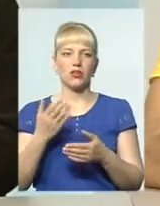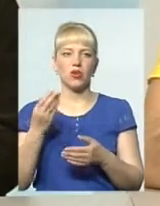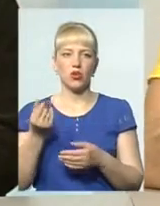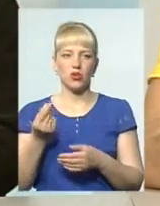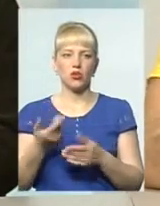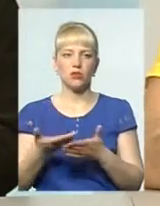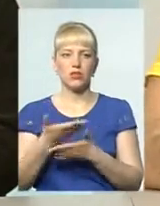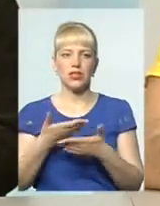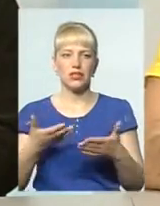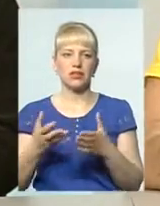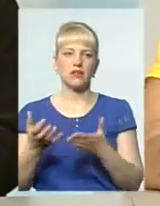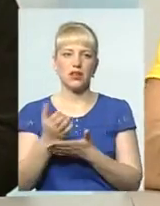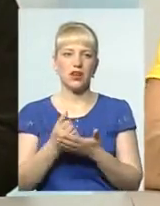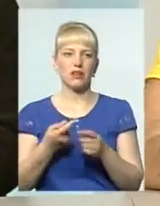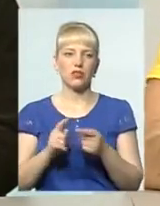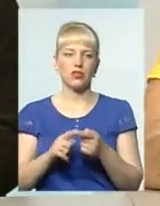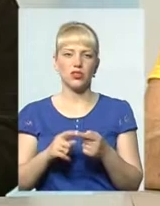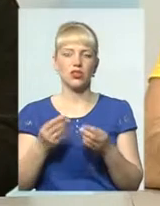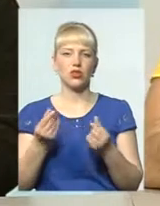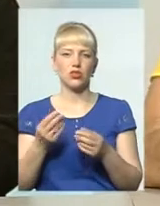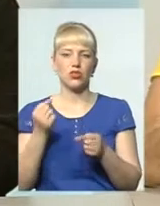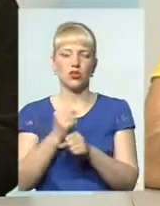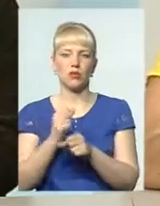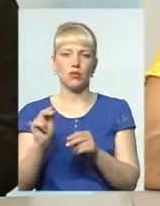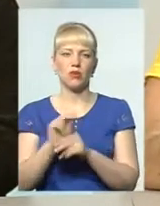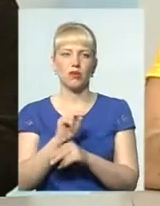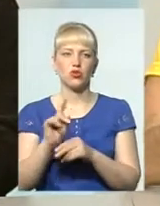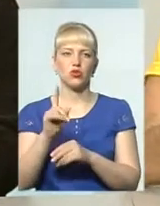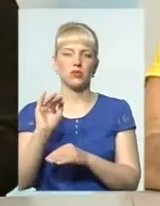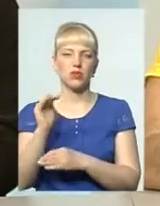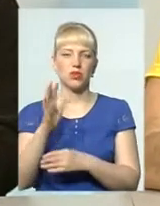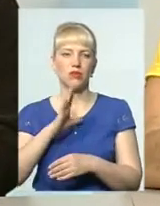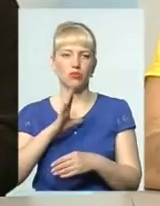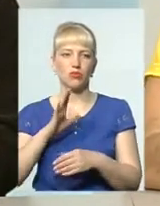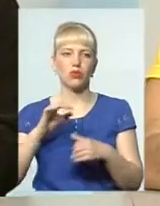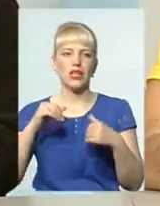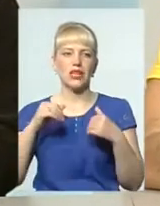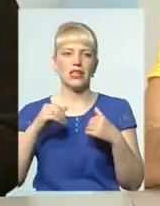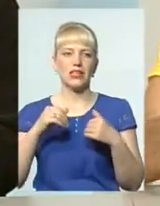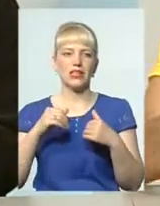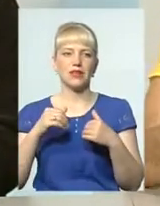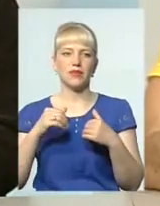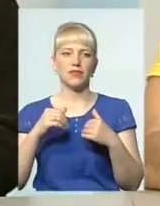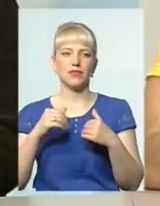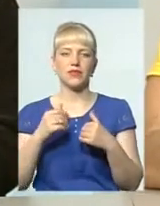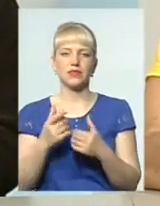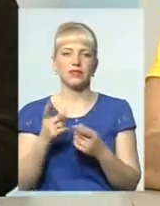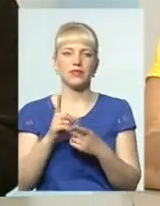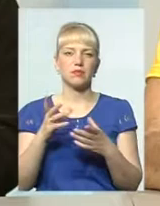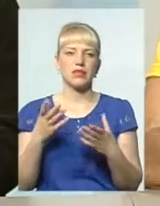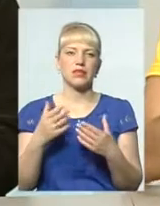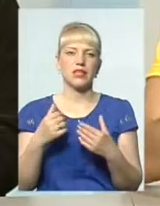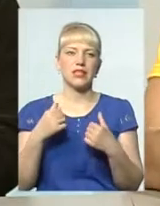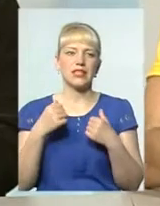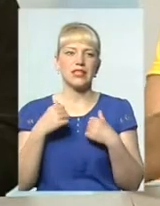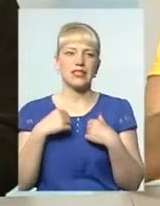збираємо ці гроші, робимо цей ремонт мінімальний, для того, щоб дитині було там затишно, мінімально, робимо цей ремонт, робимо так, щоб дитині було